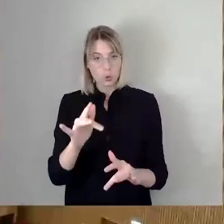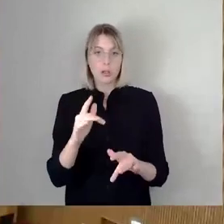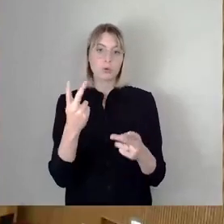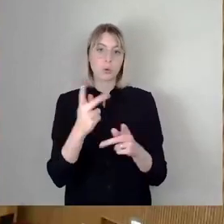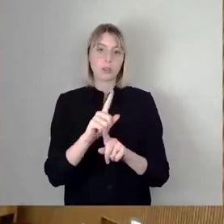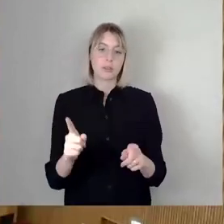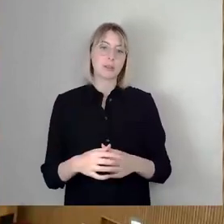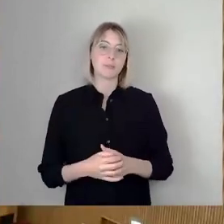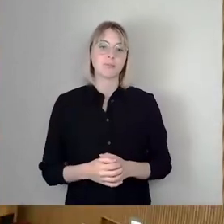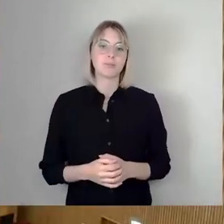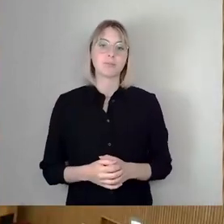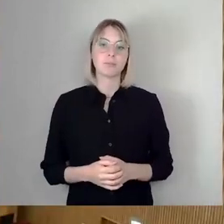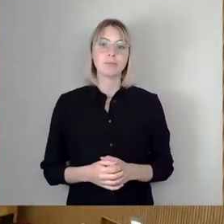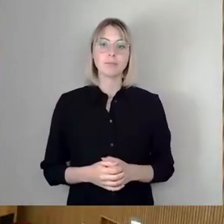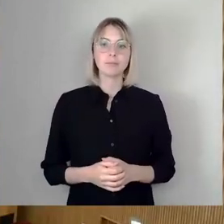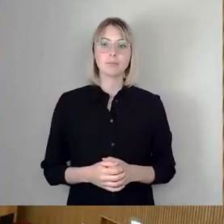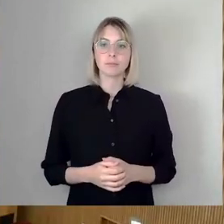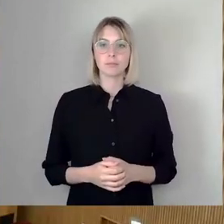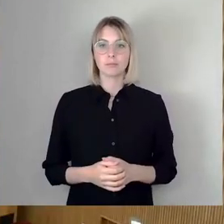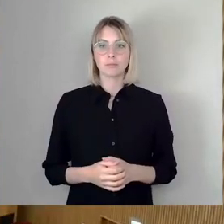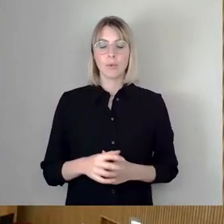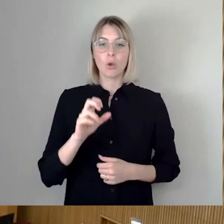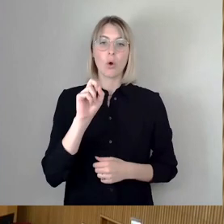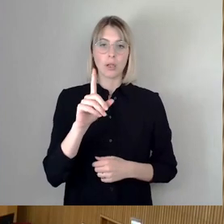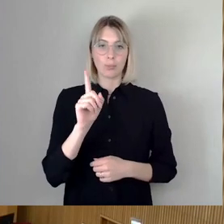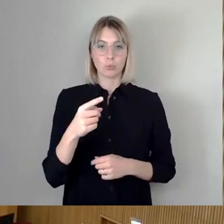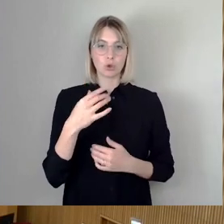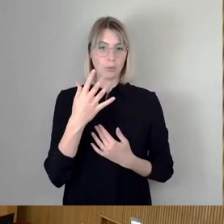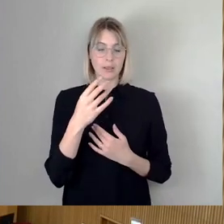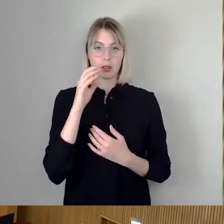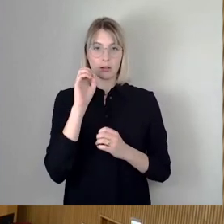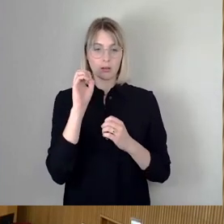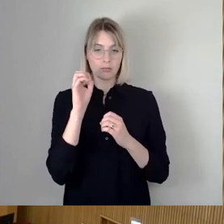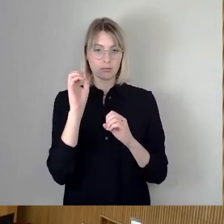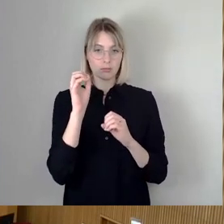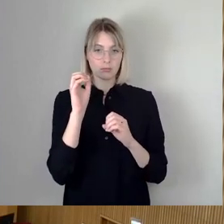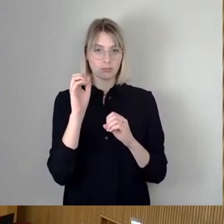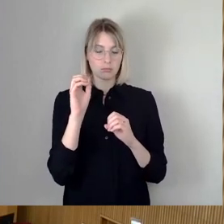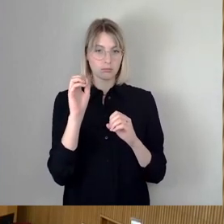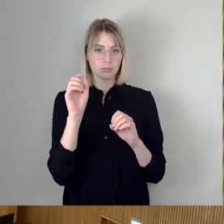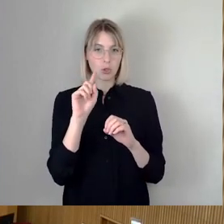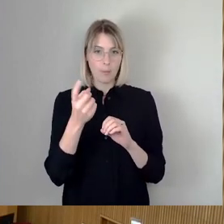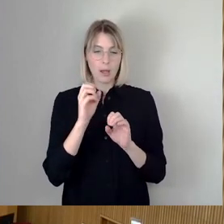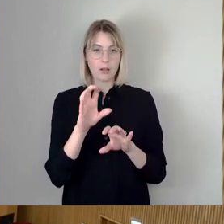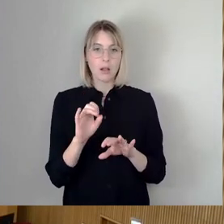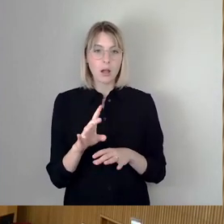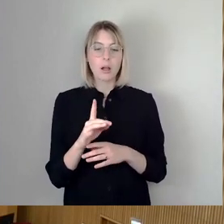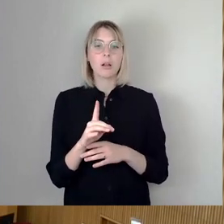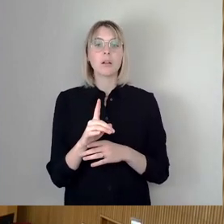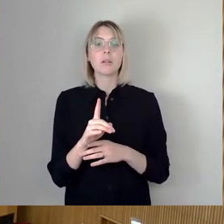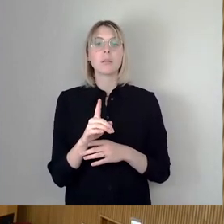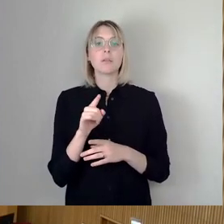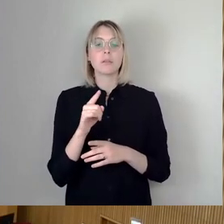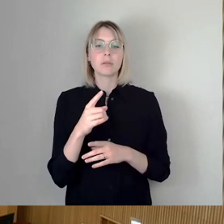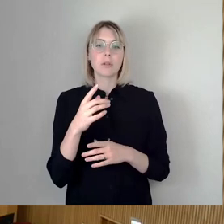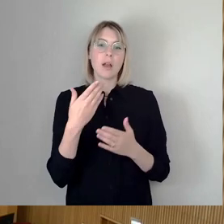Okay, müssen wir dann klären. Würde ich schon mal ankündigen, dass ich mir von mir aus empfehle, dann mal eine Auszeit zu machen.